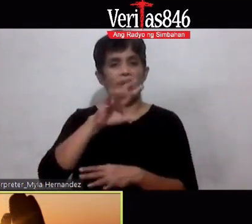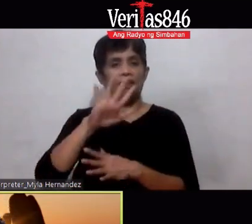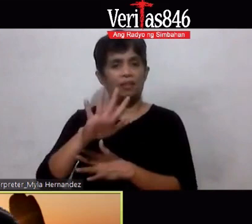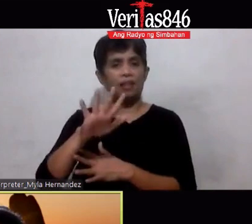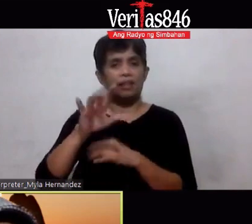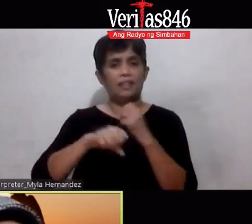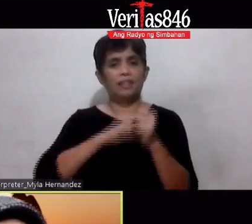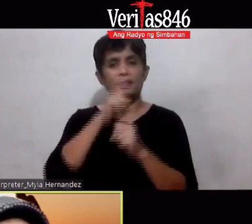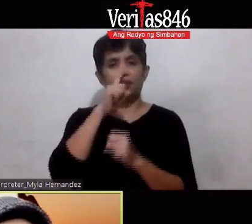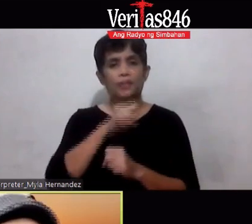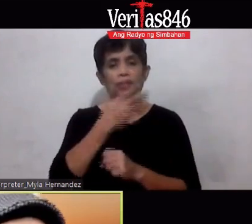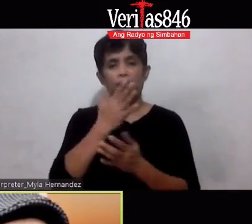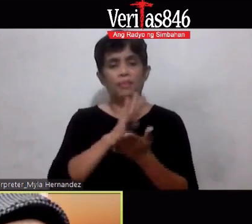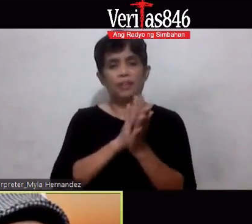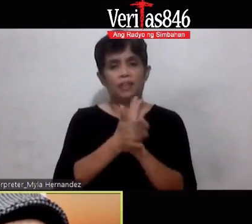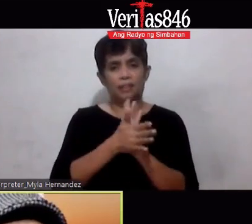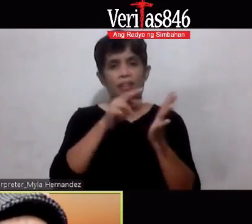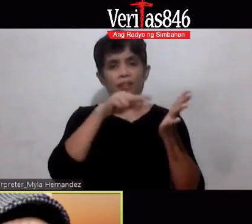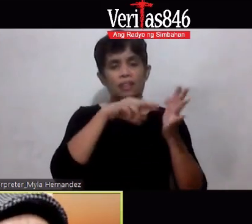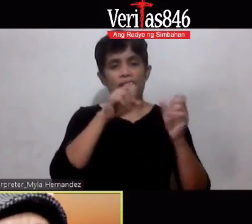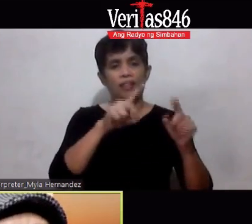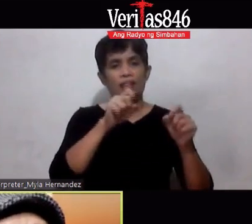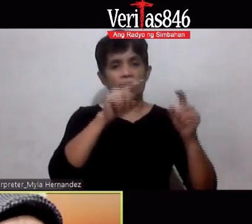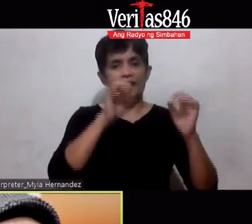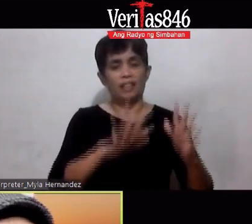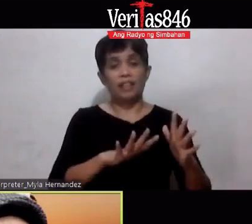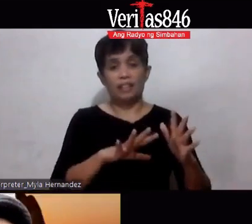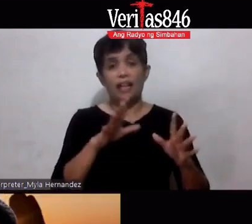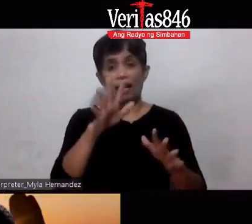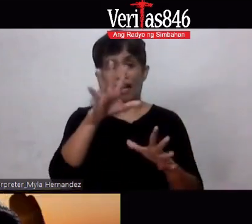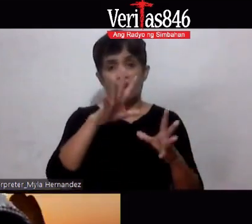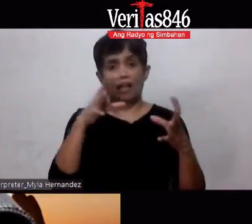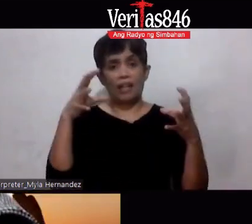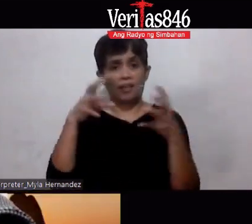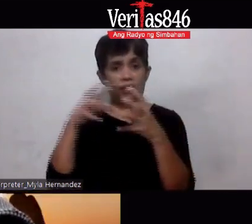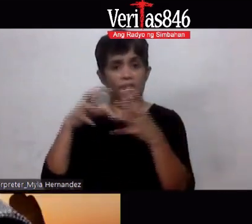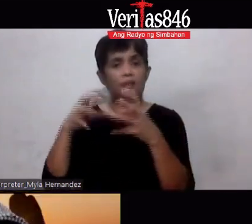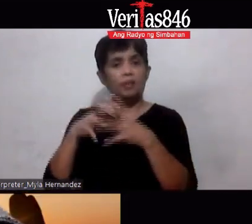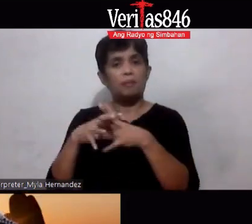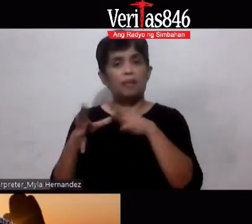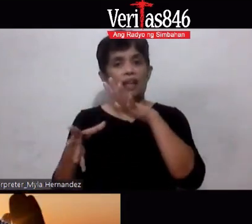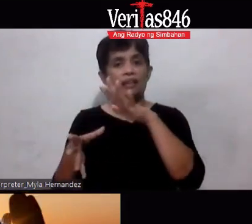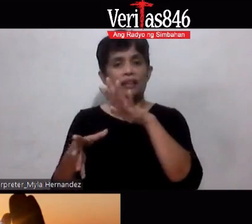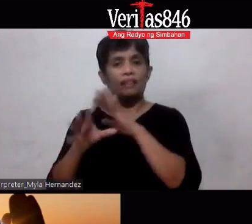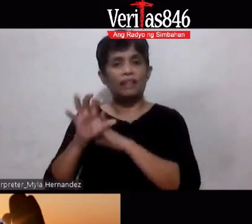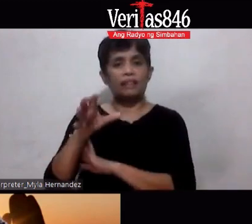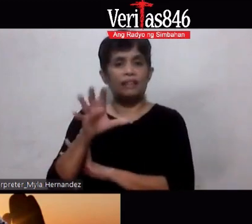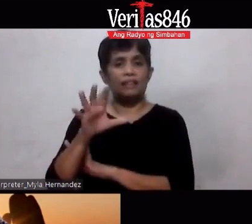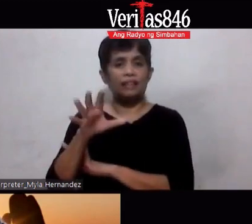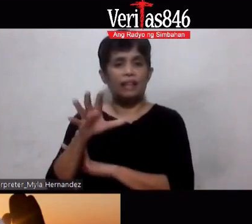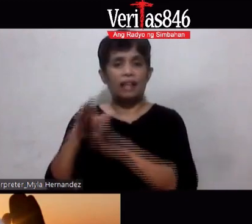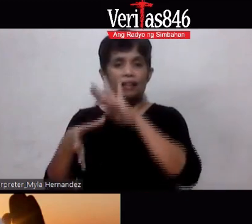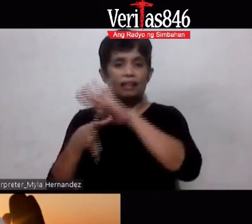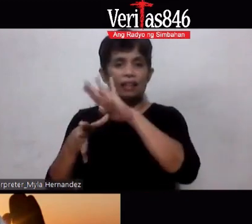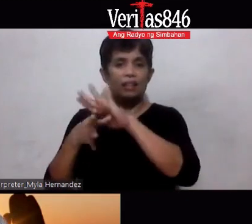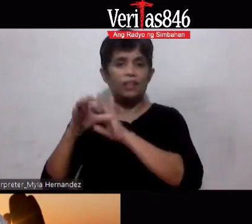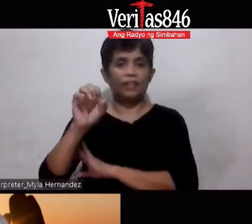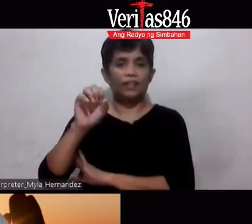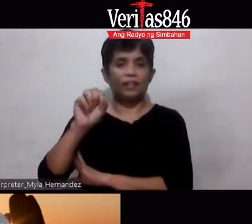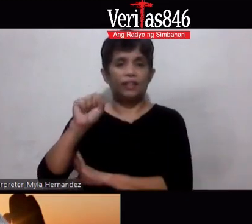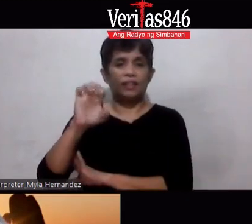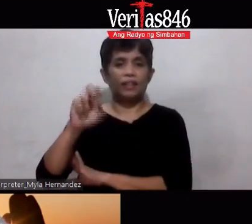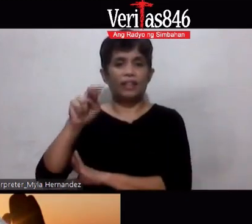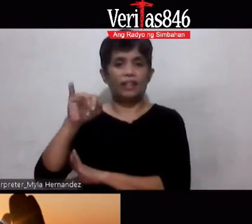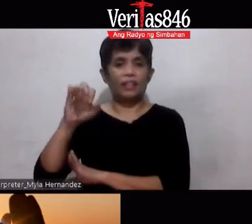magkakaroon na pala tayo talaga ng the senior group gusto ko gusto ko gumawa ng ano contest okay magpadala sila ng